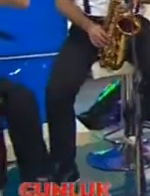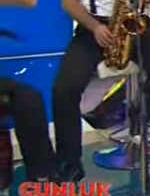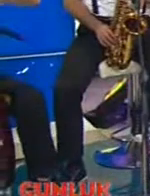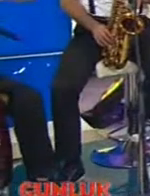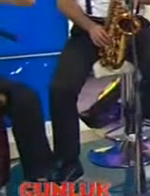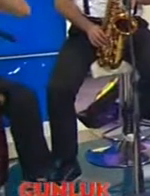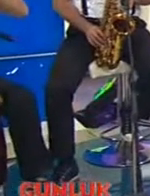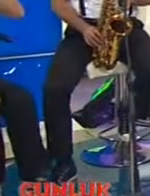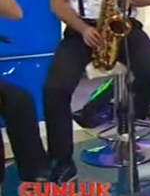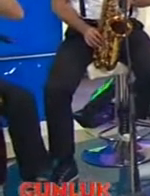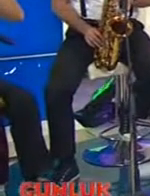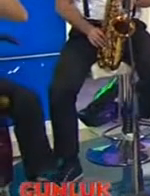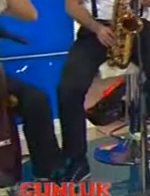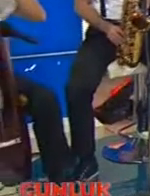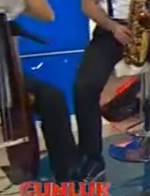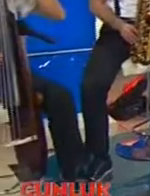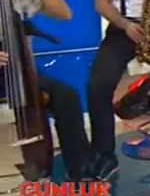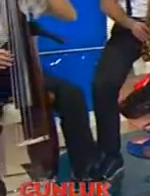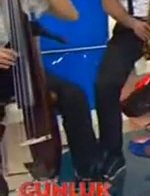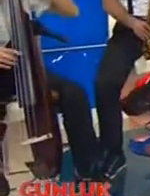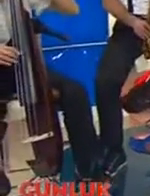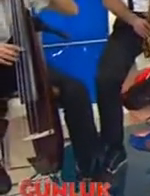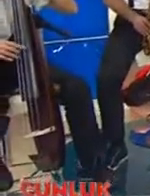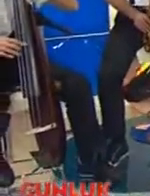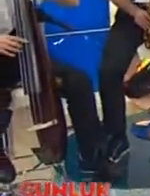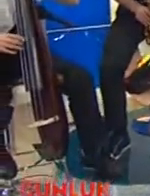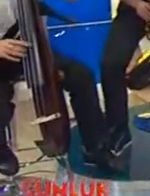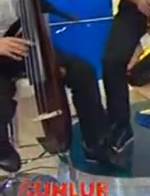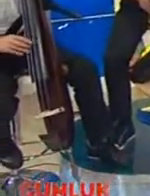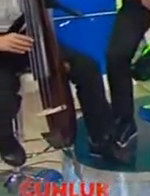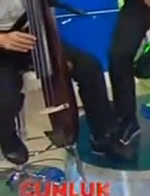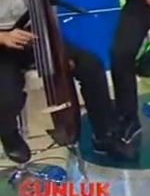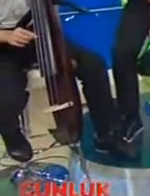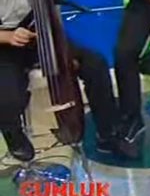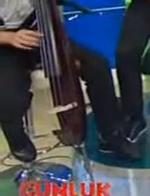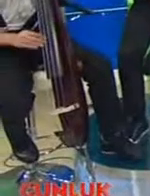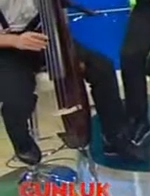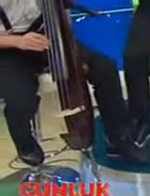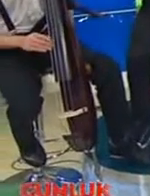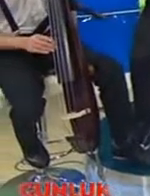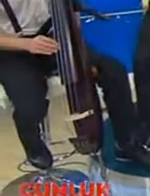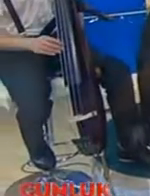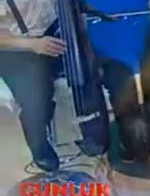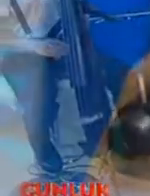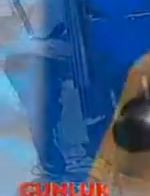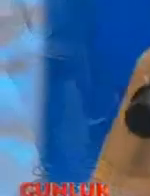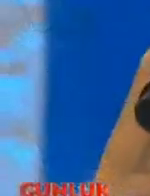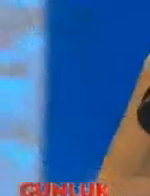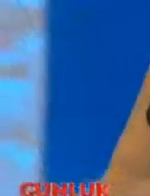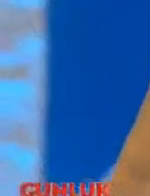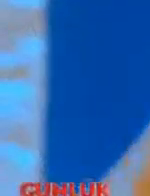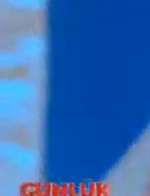yıllarca bir yaşamca kalır ya kimin